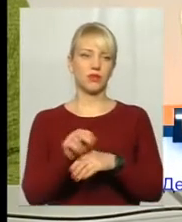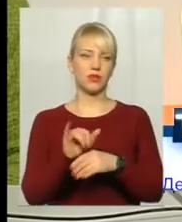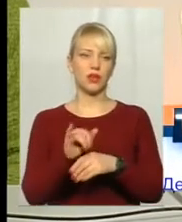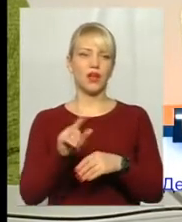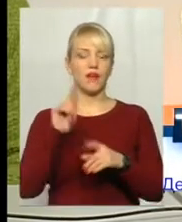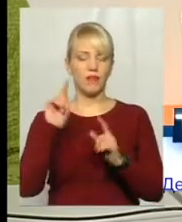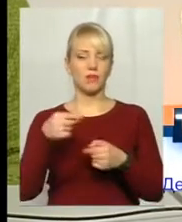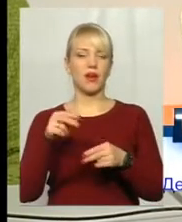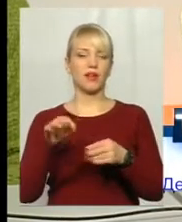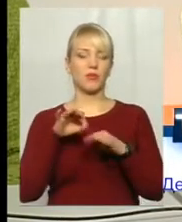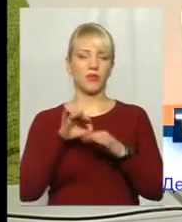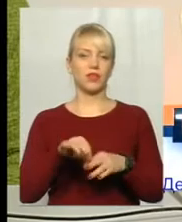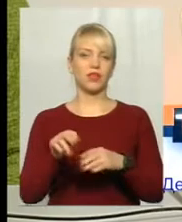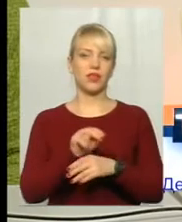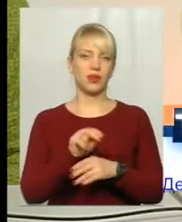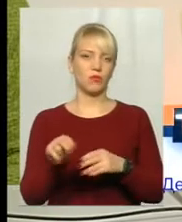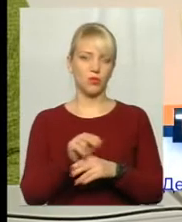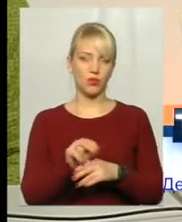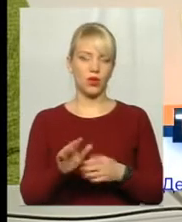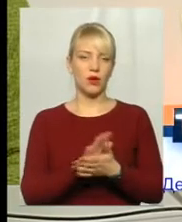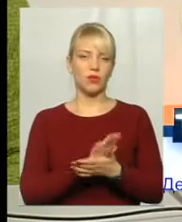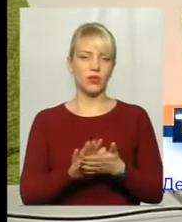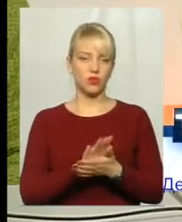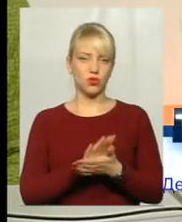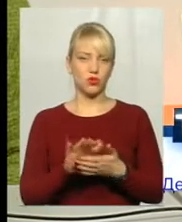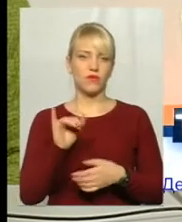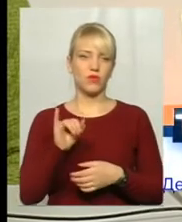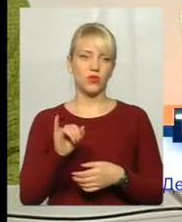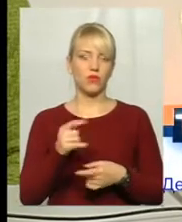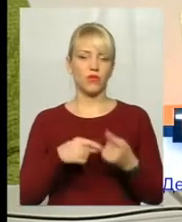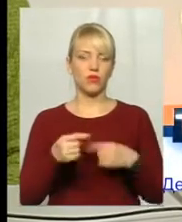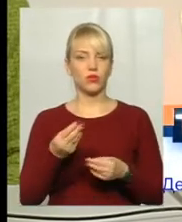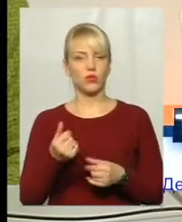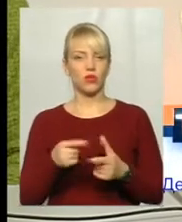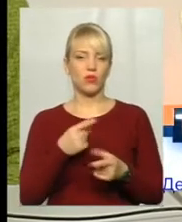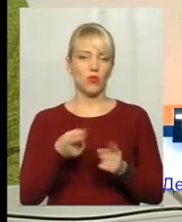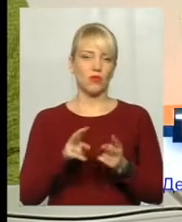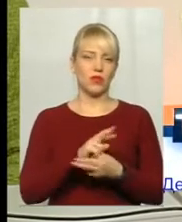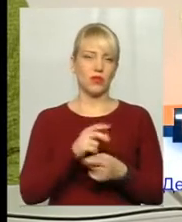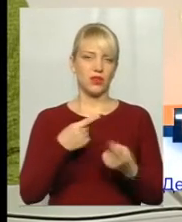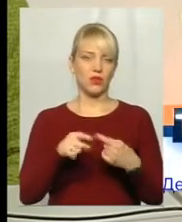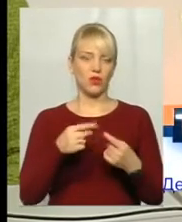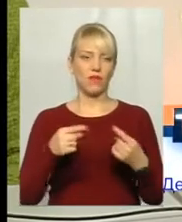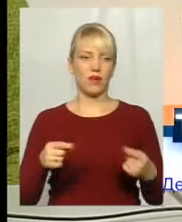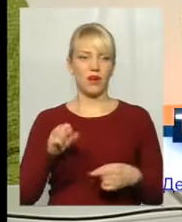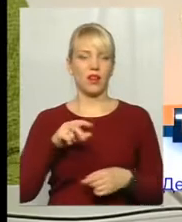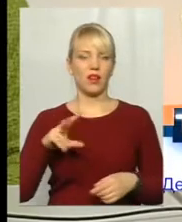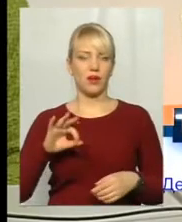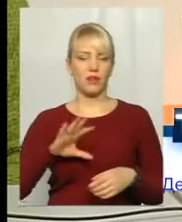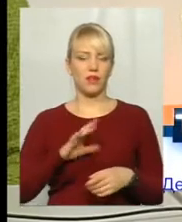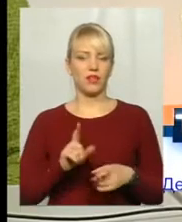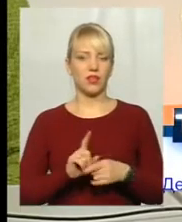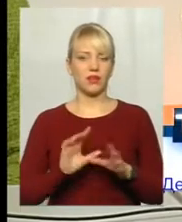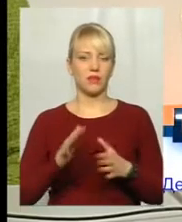проведення безкоштовного усунення недоліків, повернути кошти або обміняти на інший товар. Але бувають